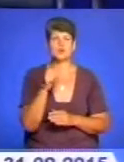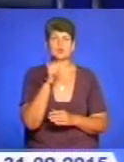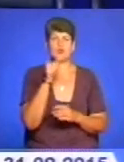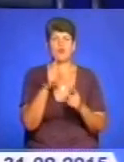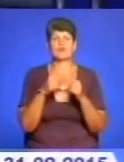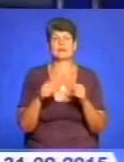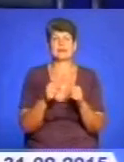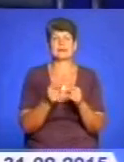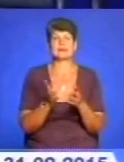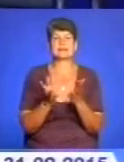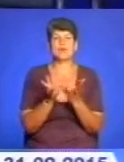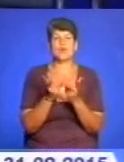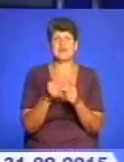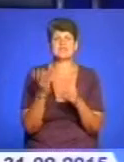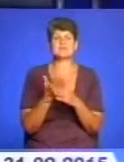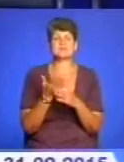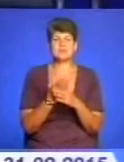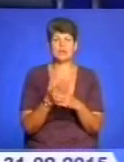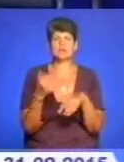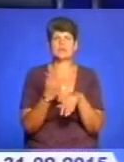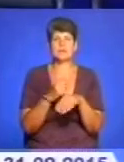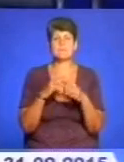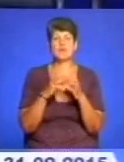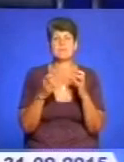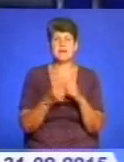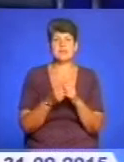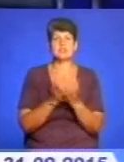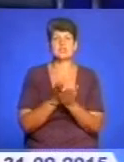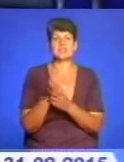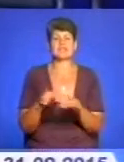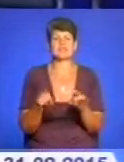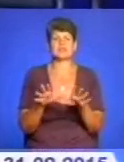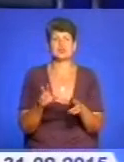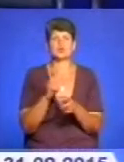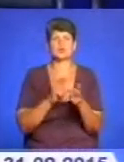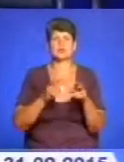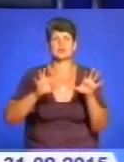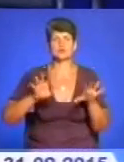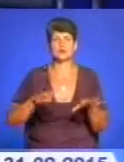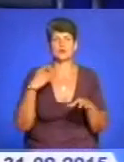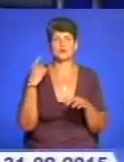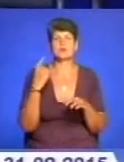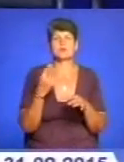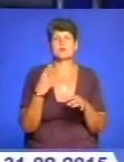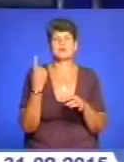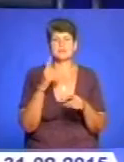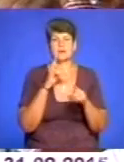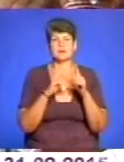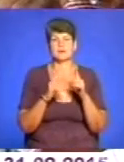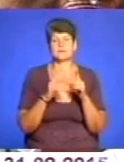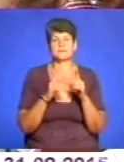нарахування субсидій. Основні проблеми і шляхи їх вирішення шукали з головами районних рад і директорами департаментів.